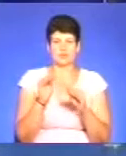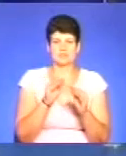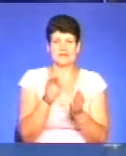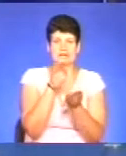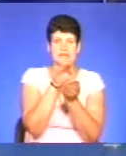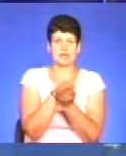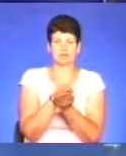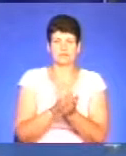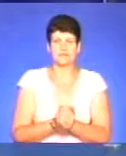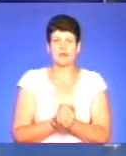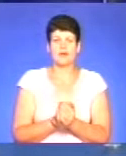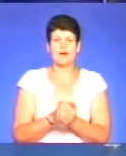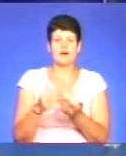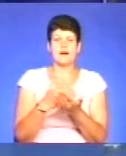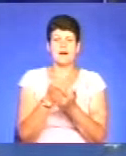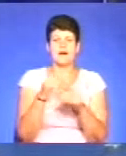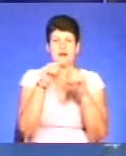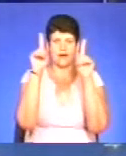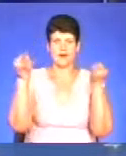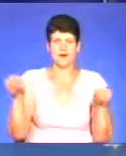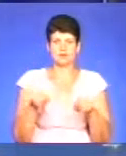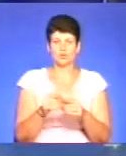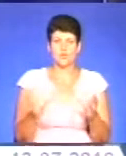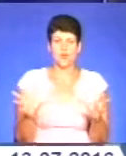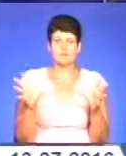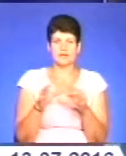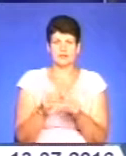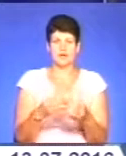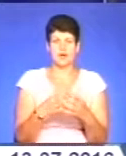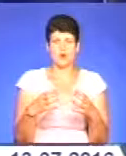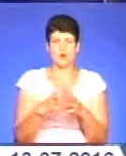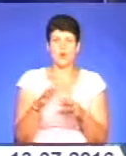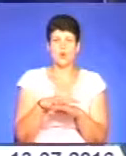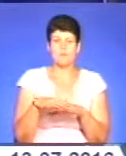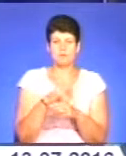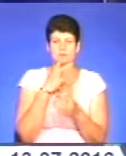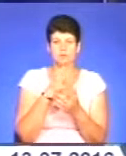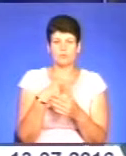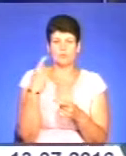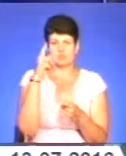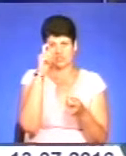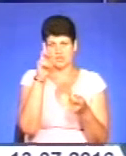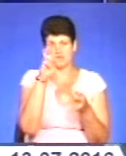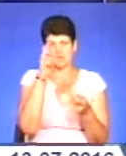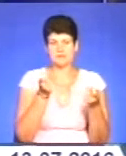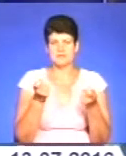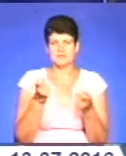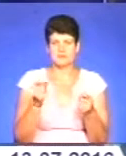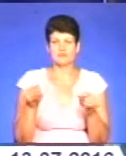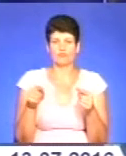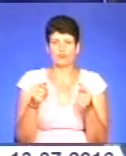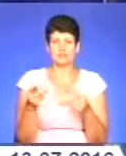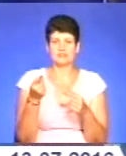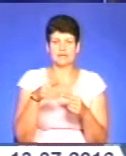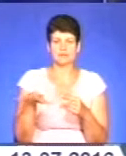Карту об'єднаних громад репрезентували в облдержадміністрації. Наразі на території Тернопільської області створено 26 таких